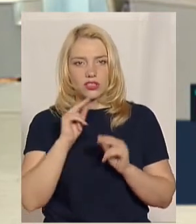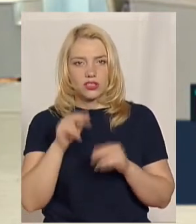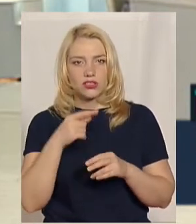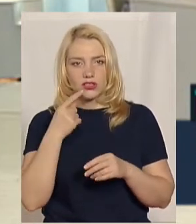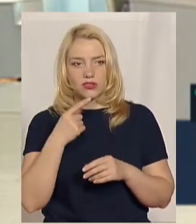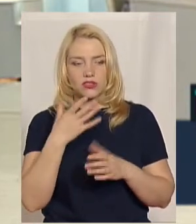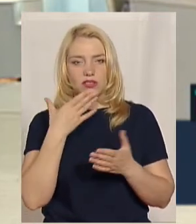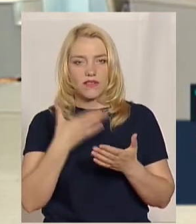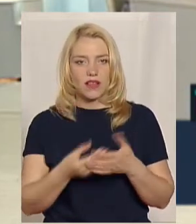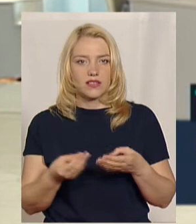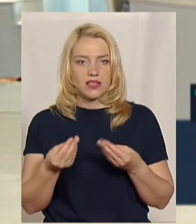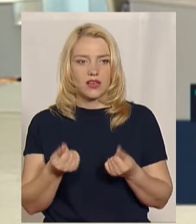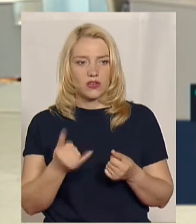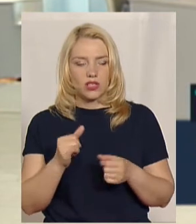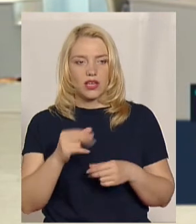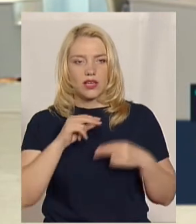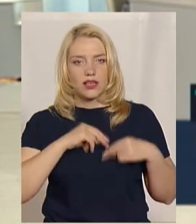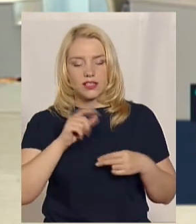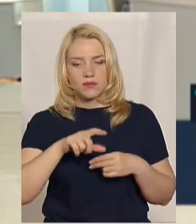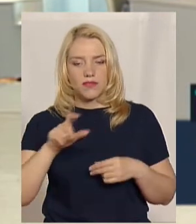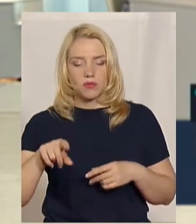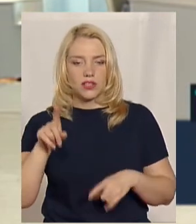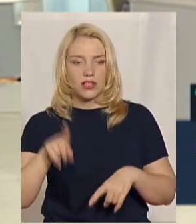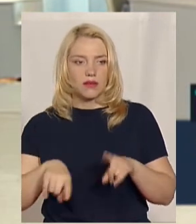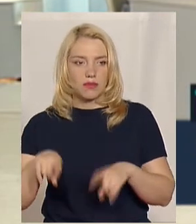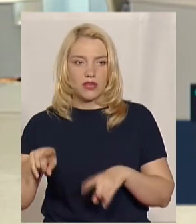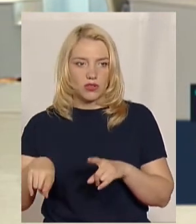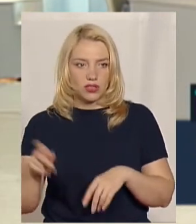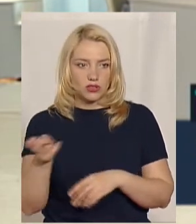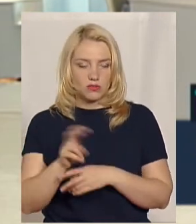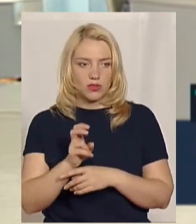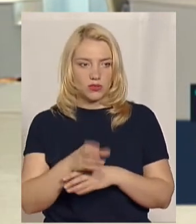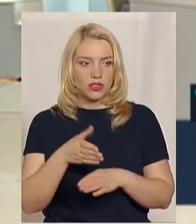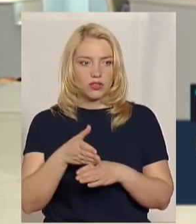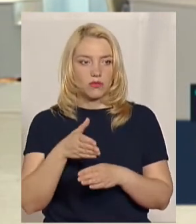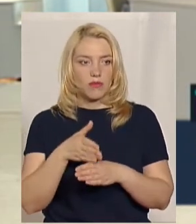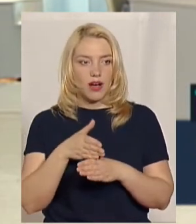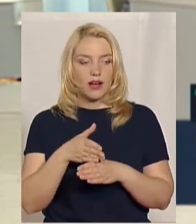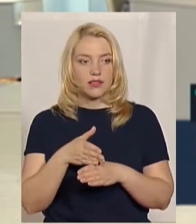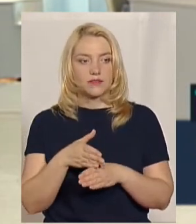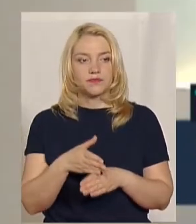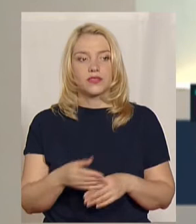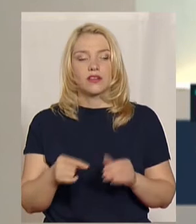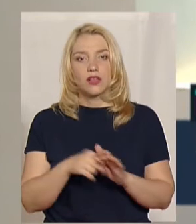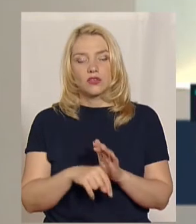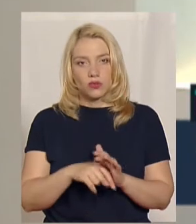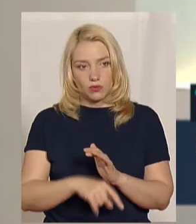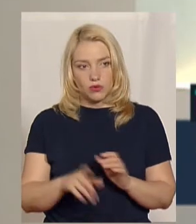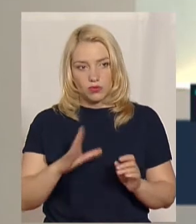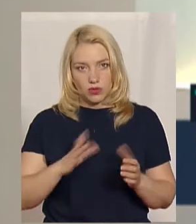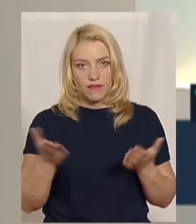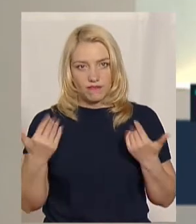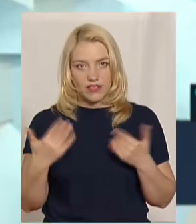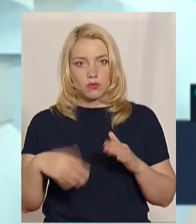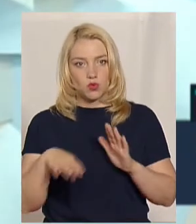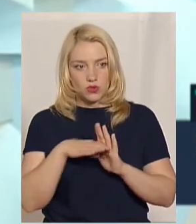власний рахунок, і співробітники періодично приходили, допомагали. Тобто вони були у відпустці?